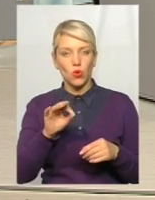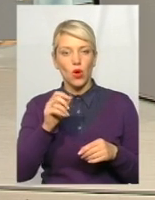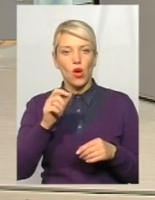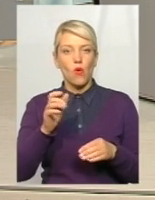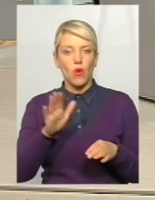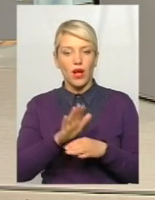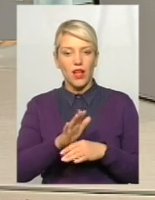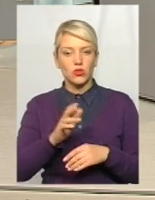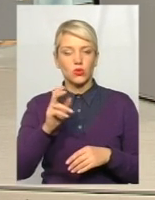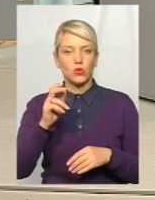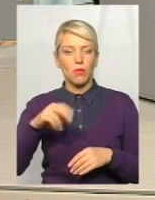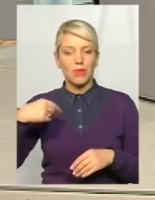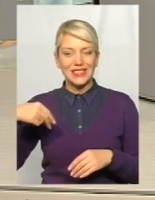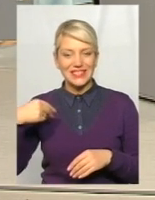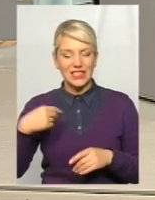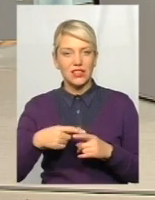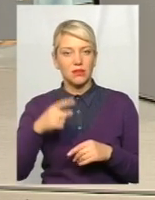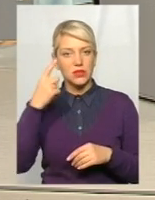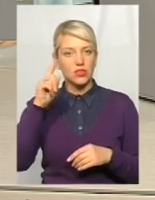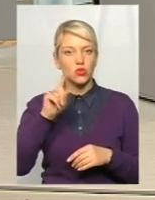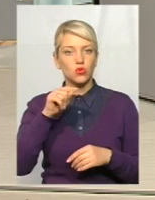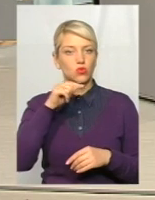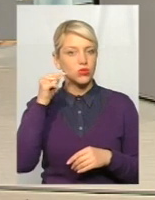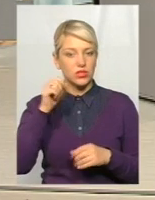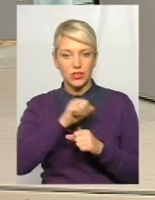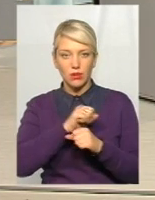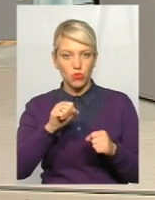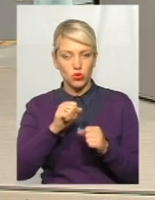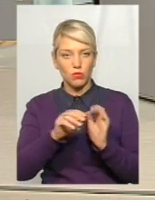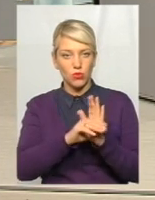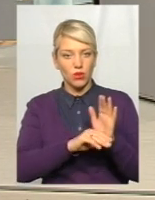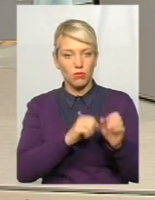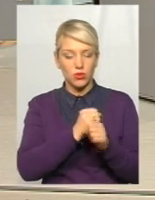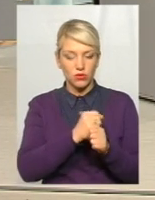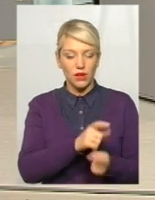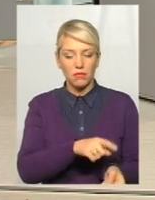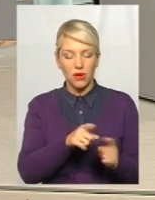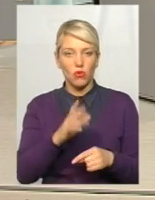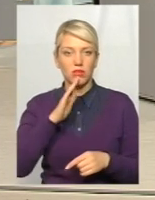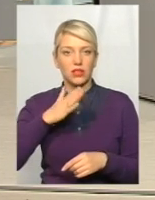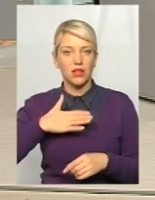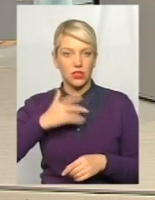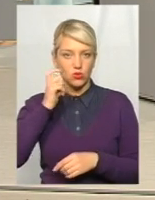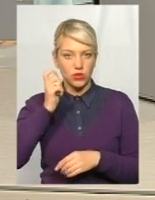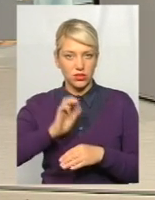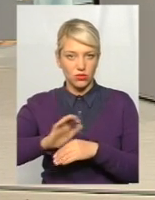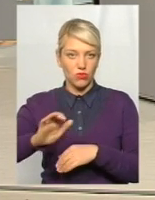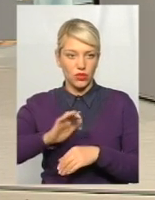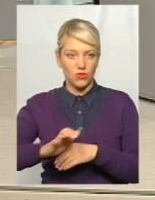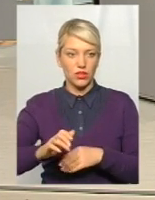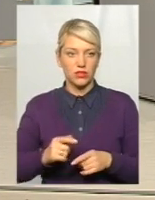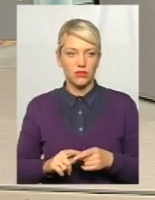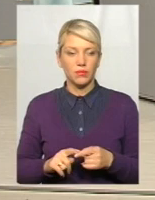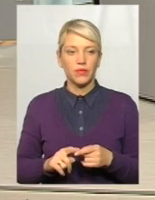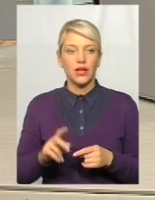свідомі, вони розуміли, що на сільському можна працювати, вони вже переходили на наш право на забезпечення. Тому досвід такий є, ми готові навчити також ваших фахівців, дати алегоритми